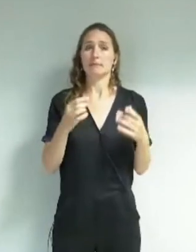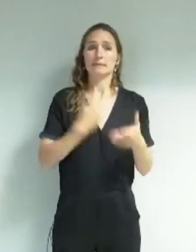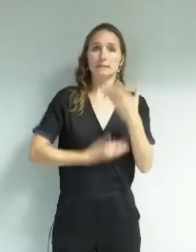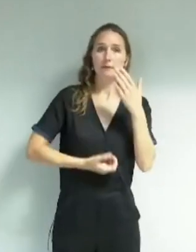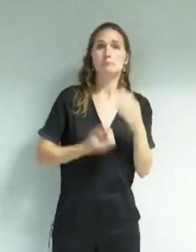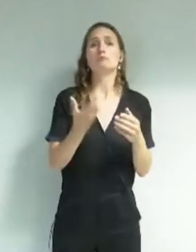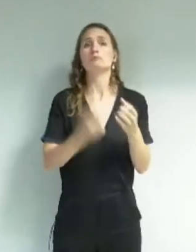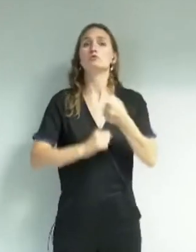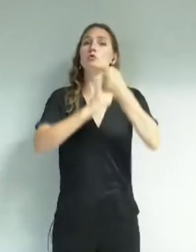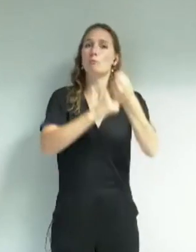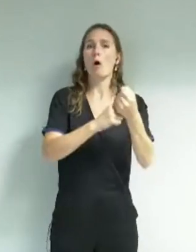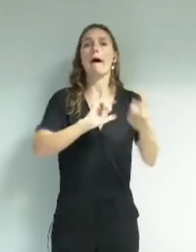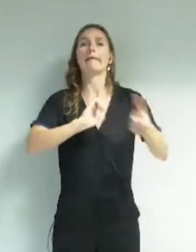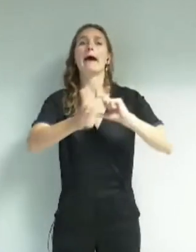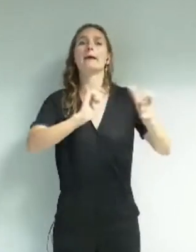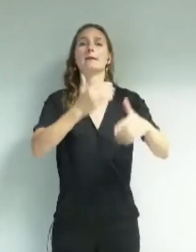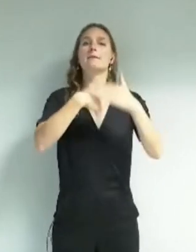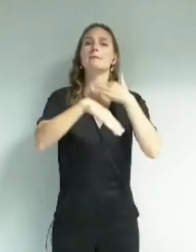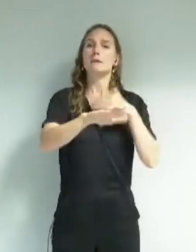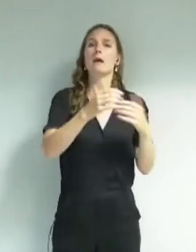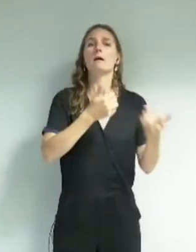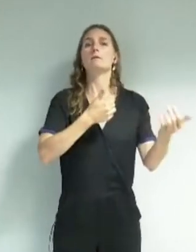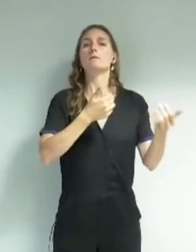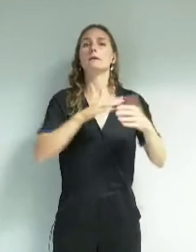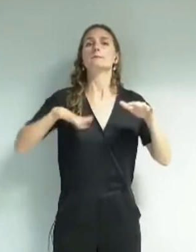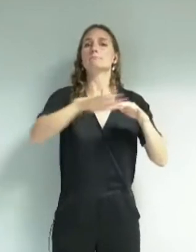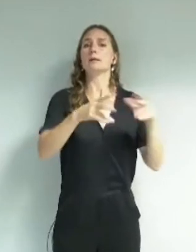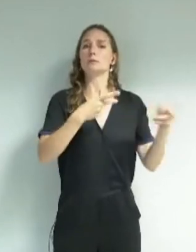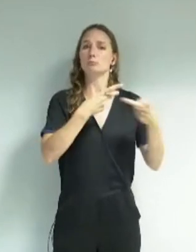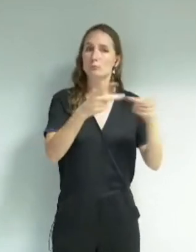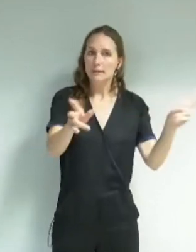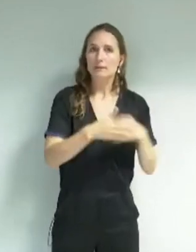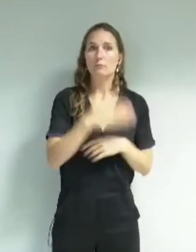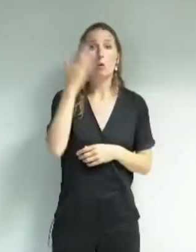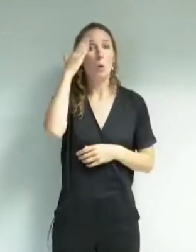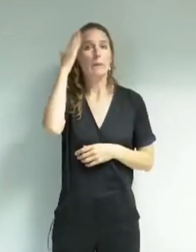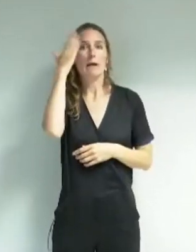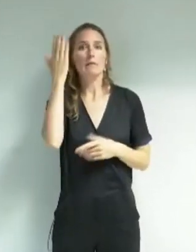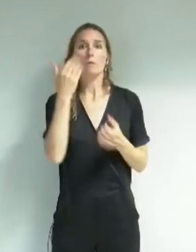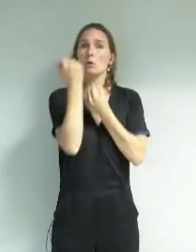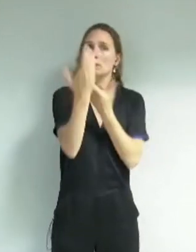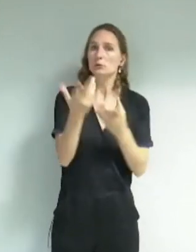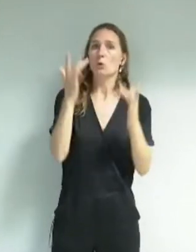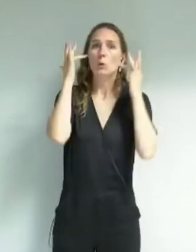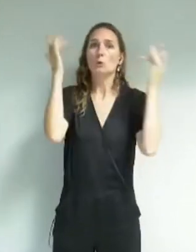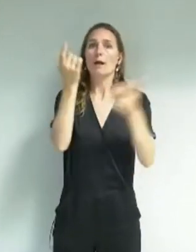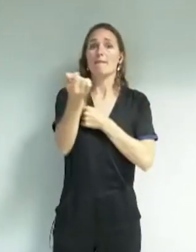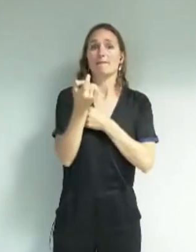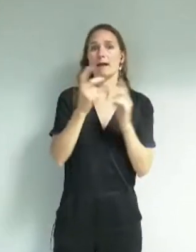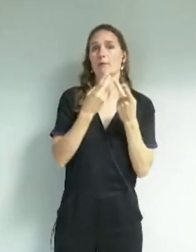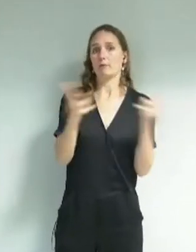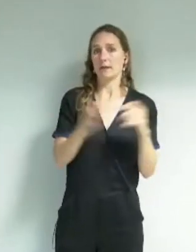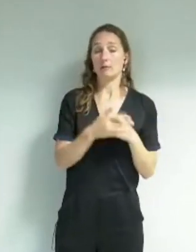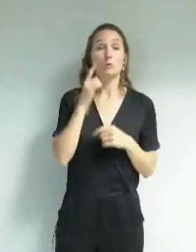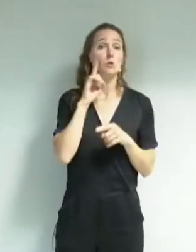public, devant les lieux culturels, pour connaître toutes les propositions culturelles de la ville et pouvoir interagir. Pour présenter toutes les